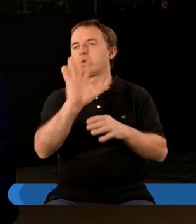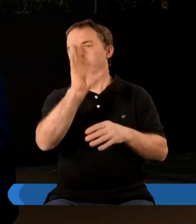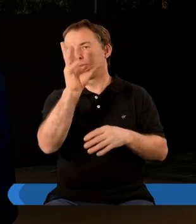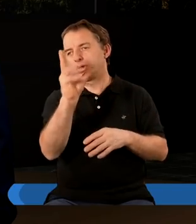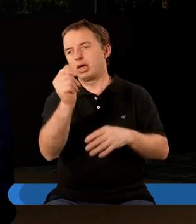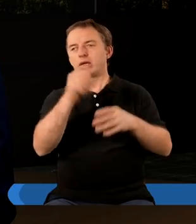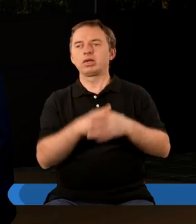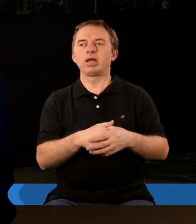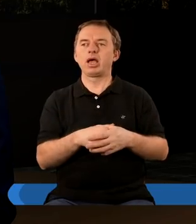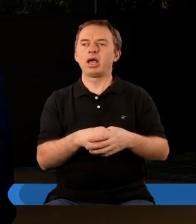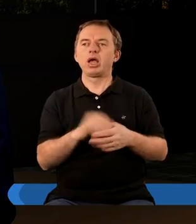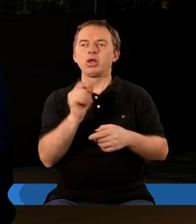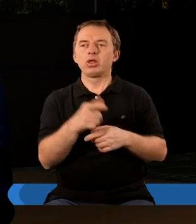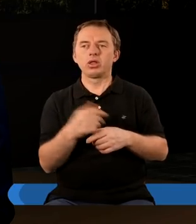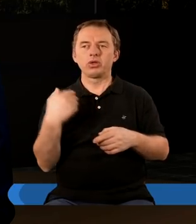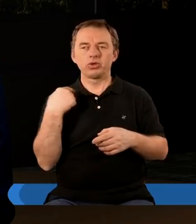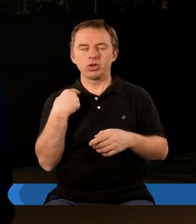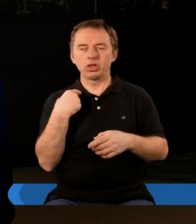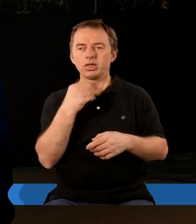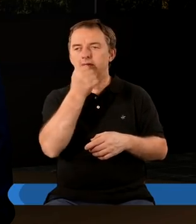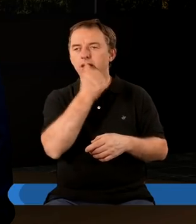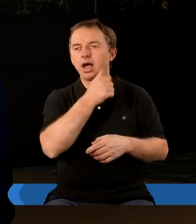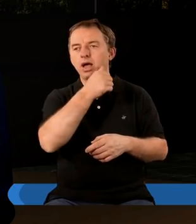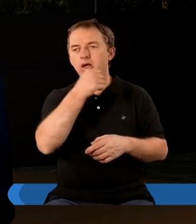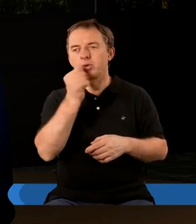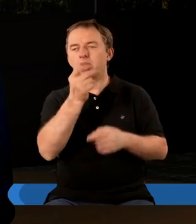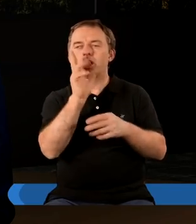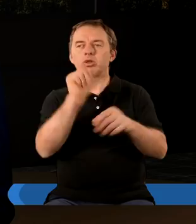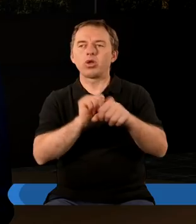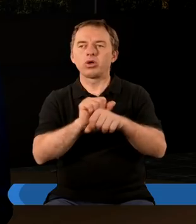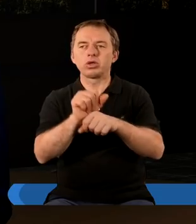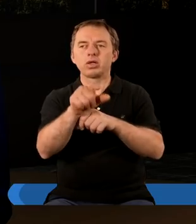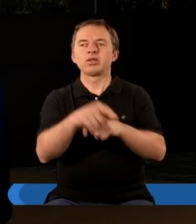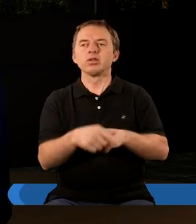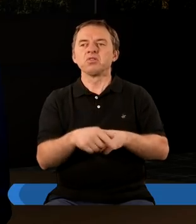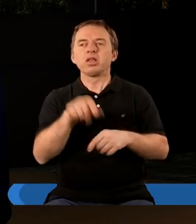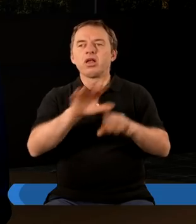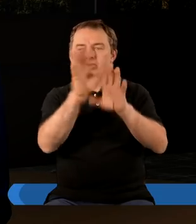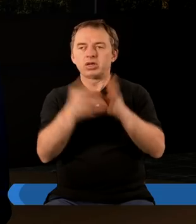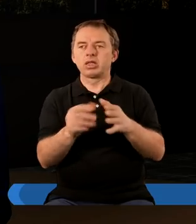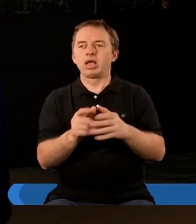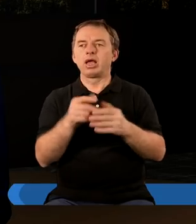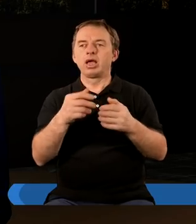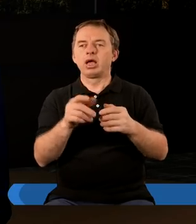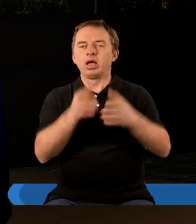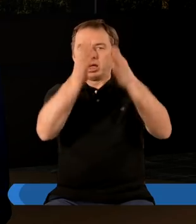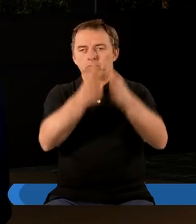bardzo piękne, bo jest tutaj pewna taka tajemniczość. Na tronie siedzi ktoś, ale te cechy, które tu czytamy,